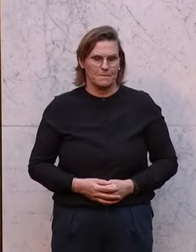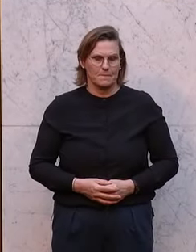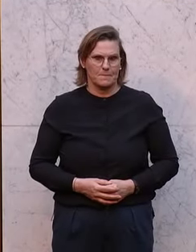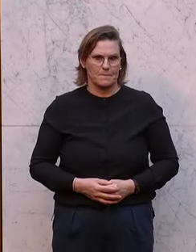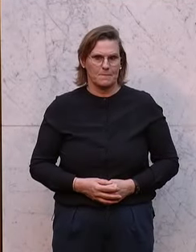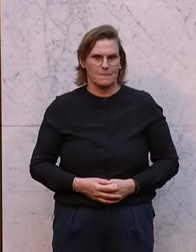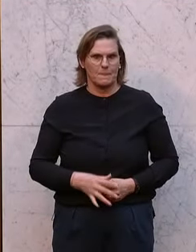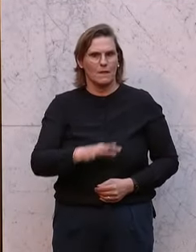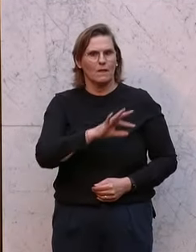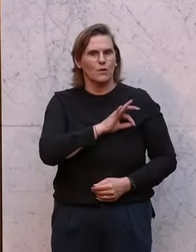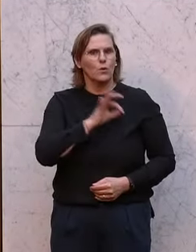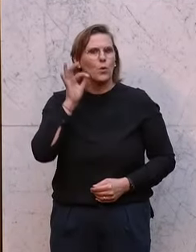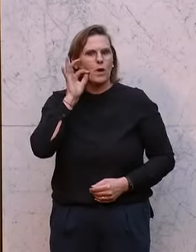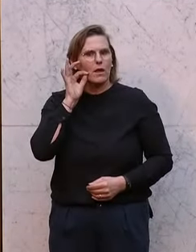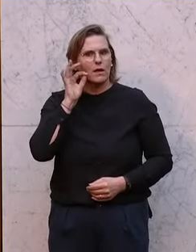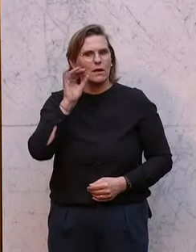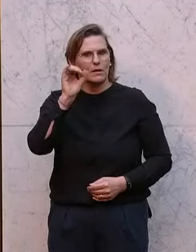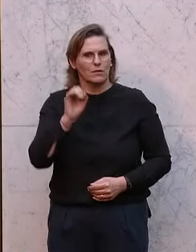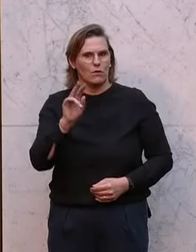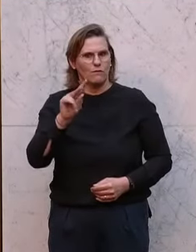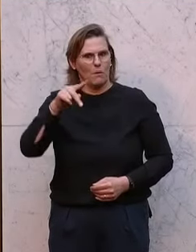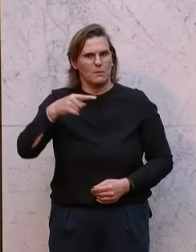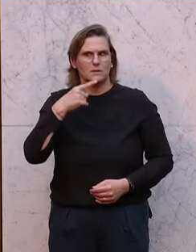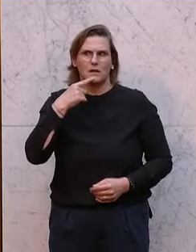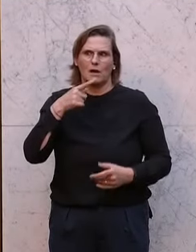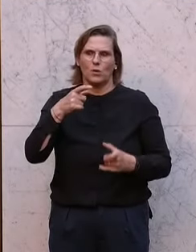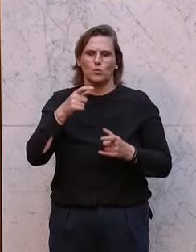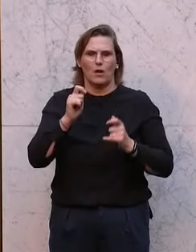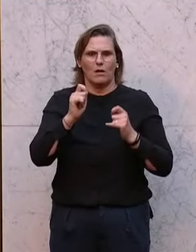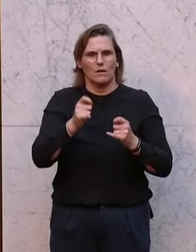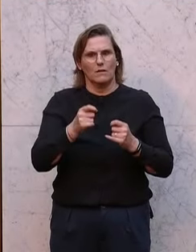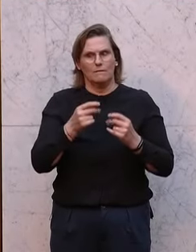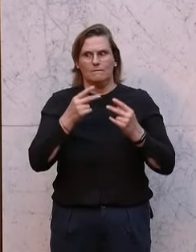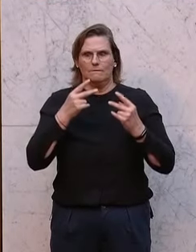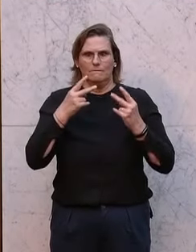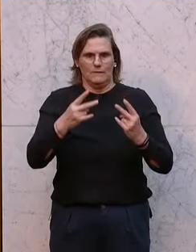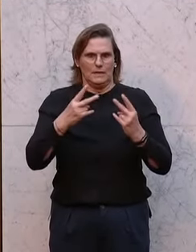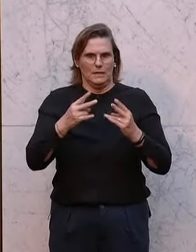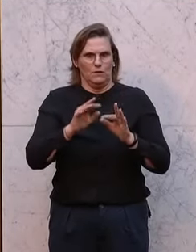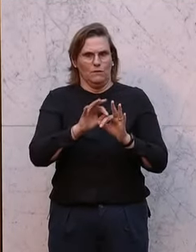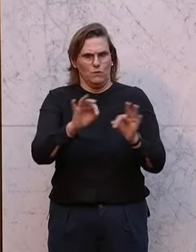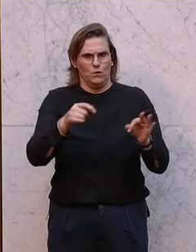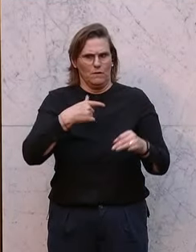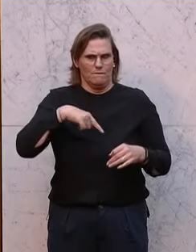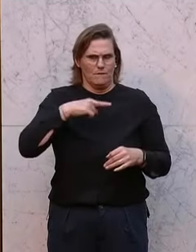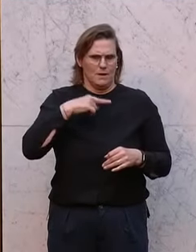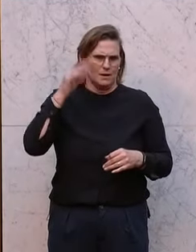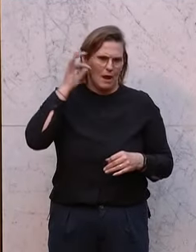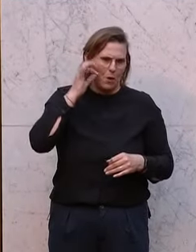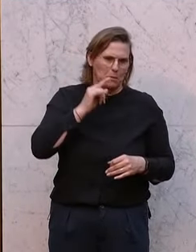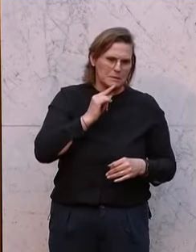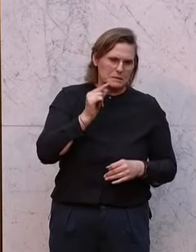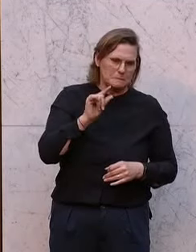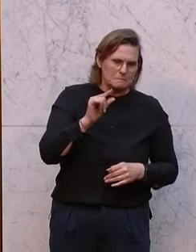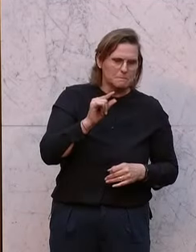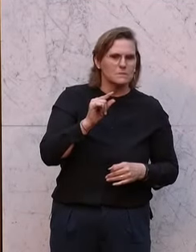Die Kollegin von der ÖVP hat im Ausschuss gesagt, dieser Antrag hätte große Bedeutung. Das glauben wir weniger. Wir stimmen